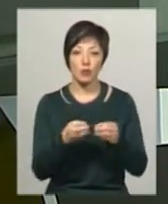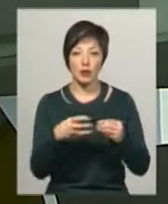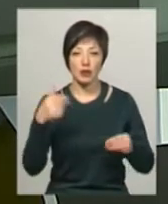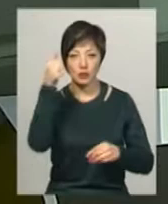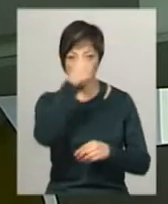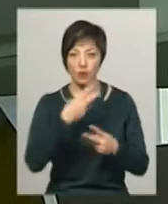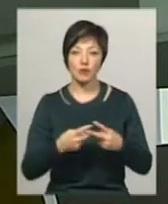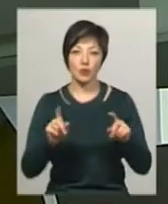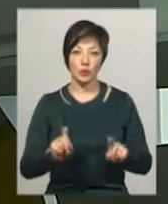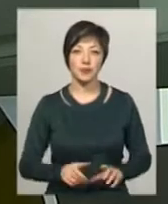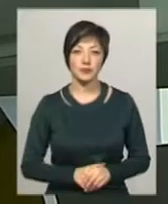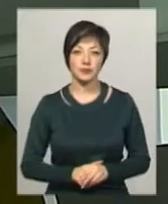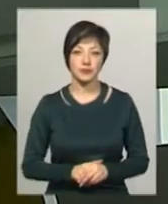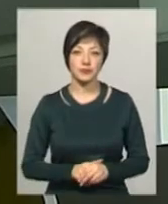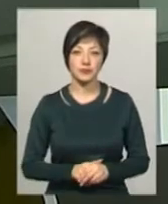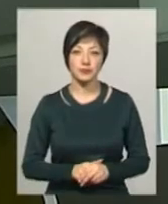років позбавлення волі.